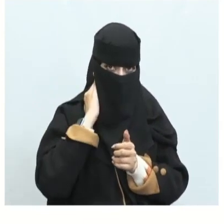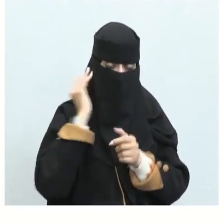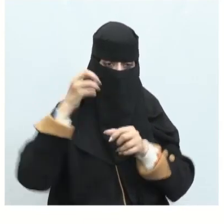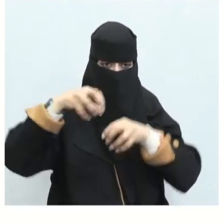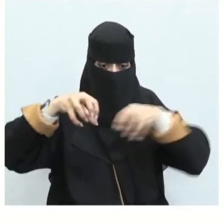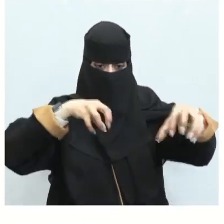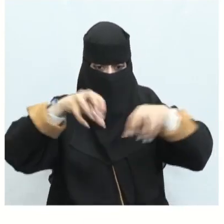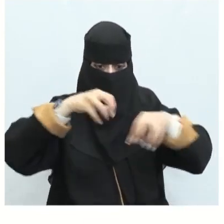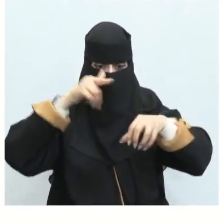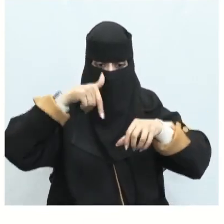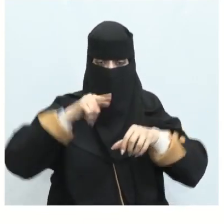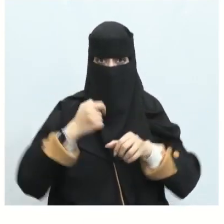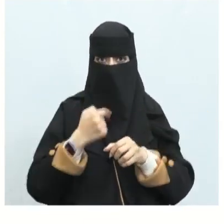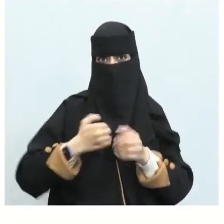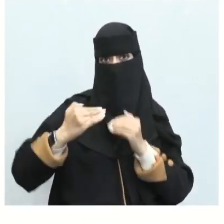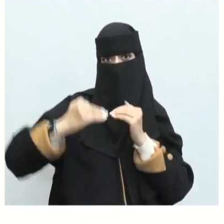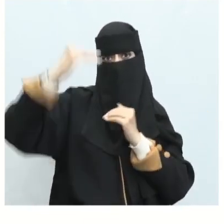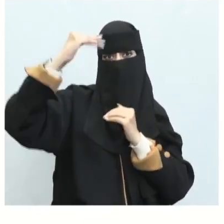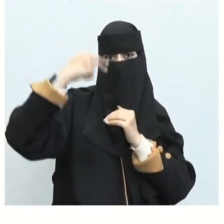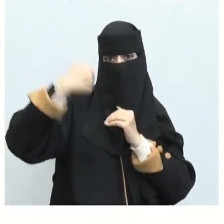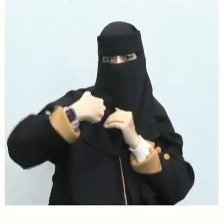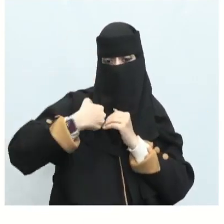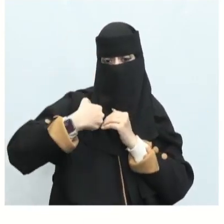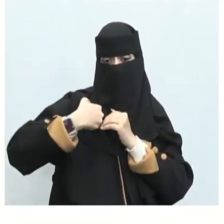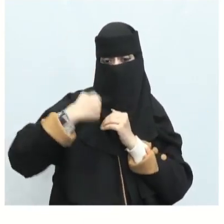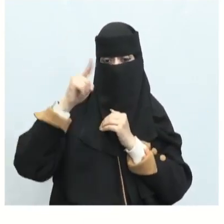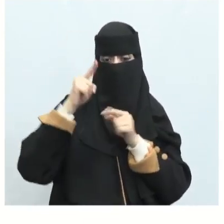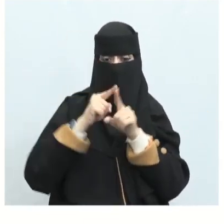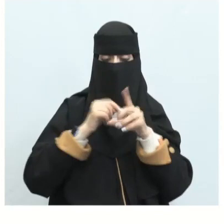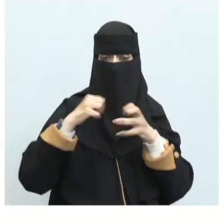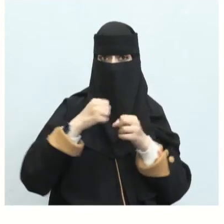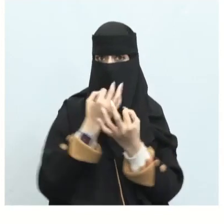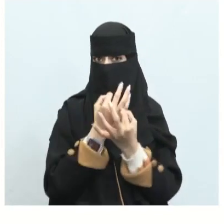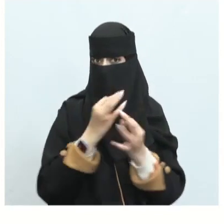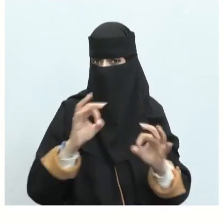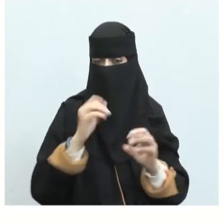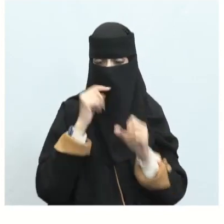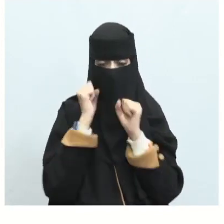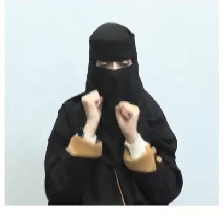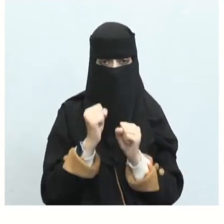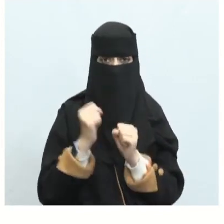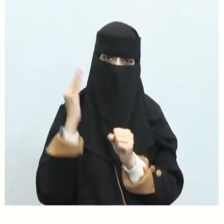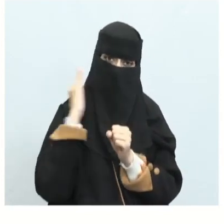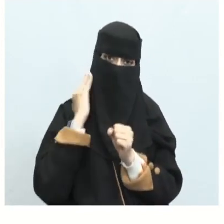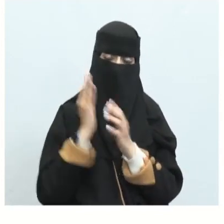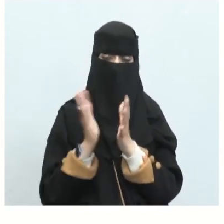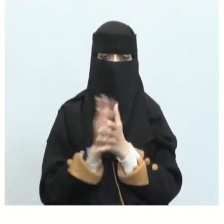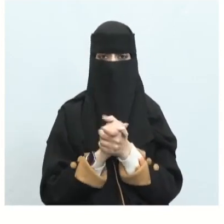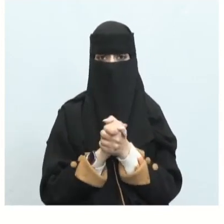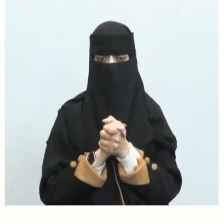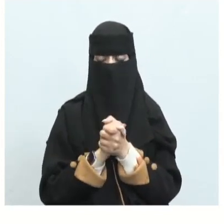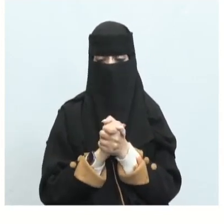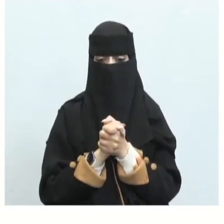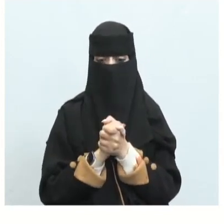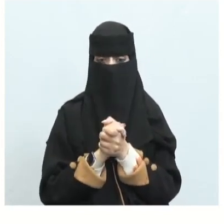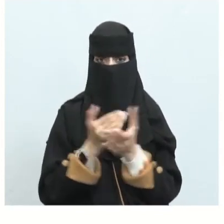حظنا قسامه وإذا قسمت الأمانة بين أقوام وكمل يعني من أقوام نحن سنأخذ القسم الأكبر أو النصيب الأكبر